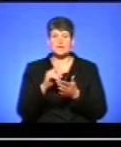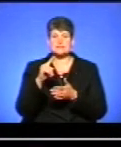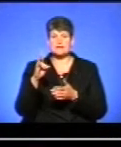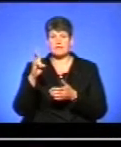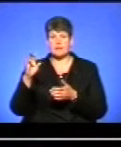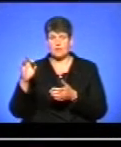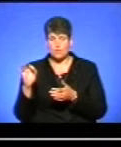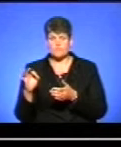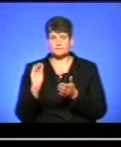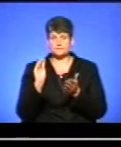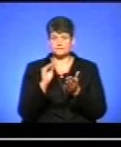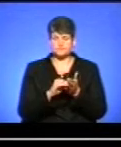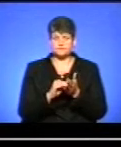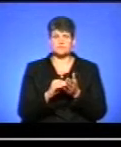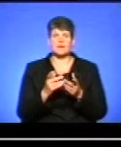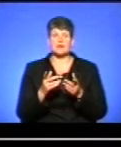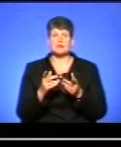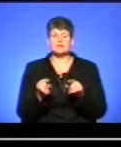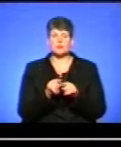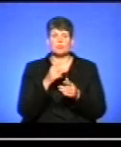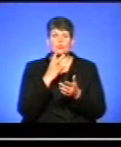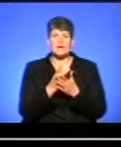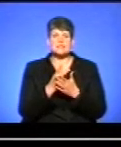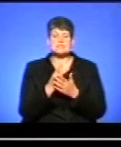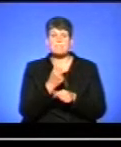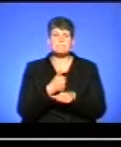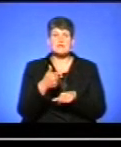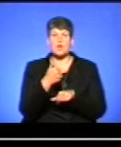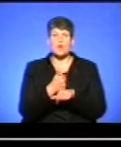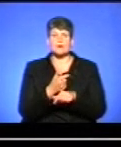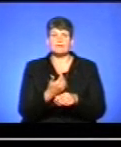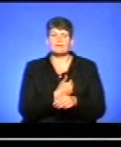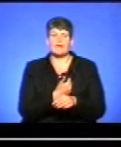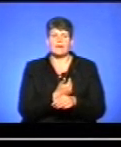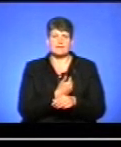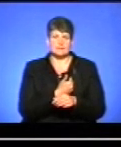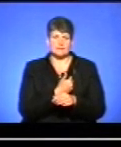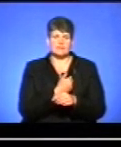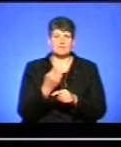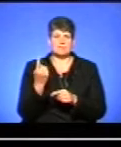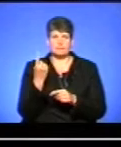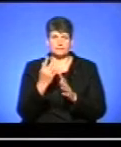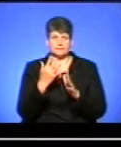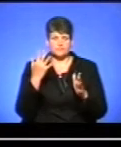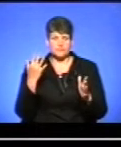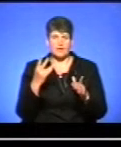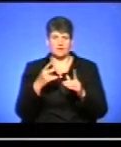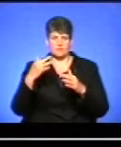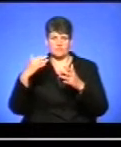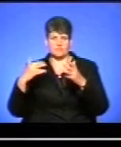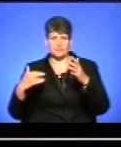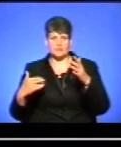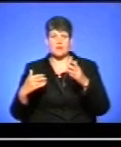незалежне оцінювання. Разом з тим, показує пріоритети, який із пріоритетів найпершочерговий йде, і який наступний.